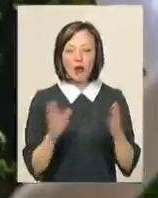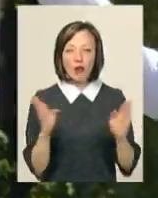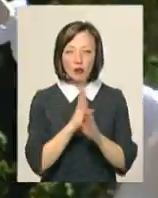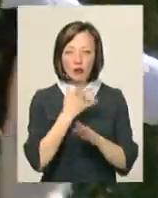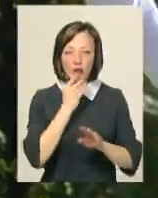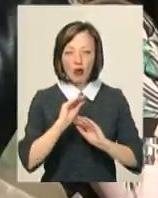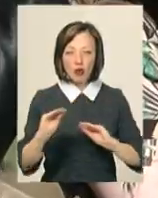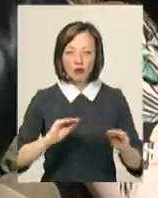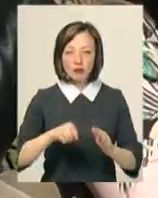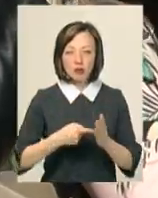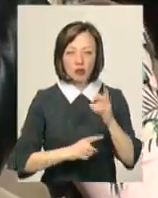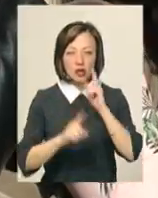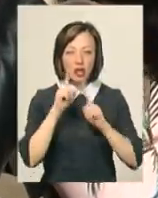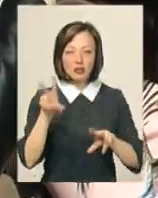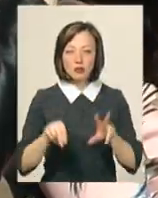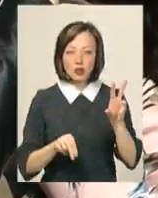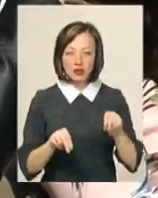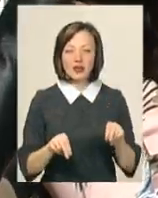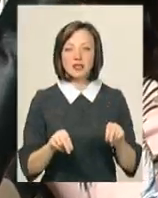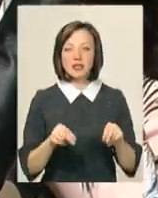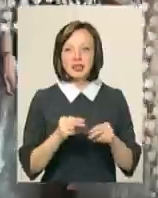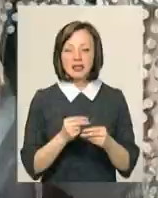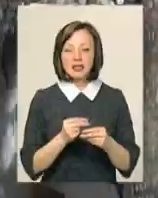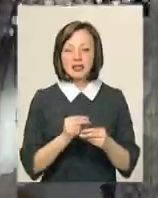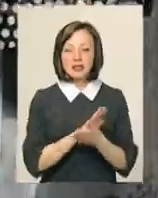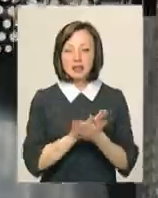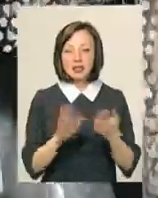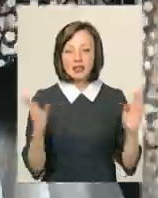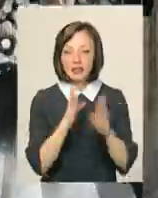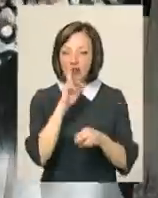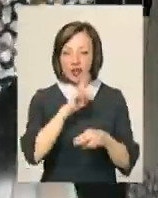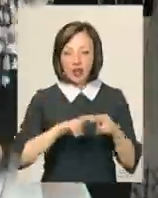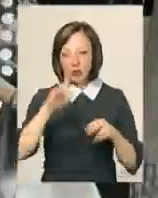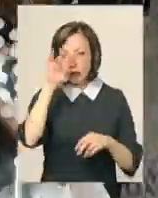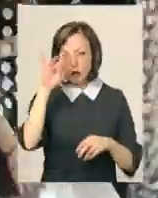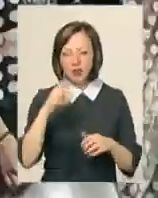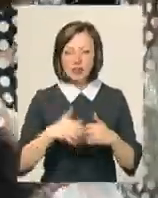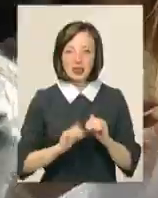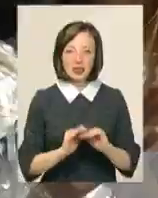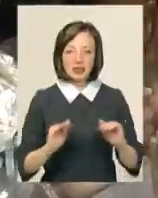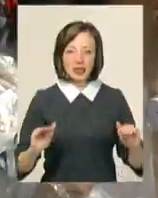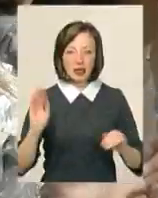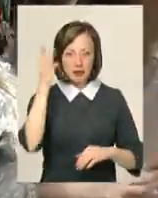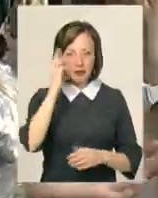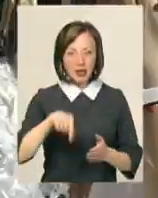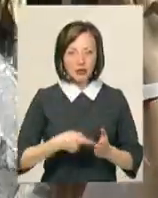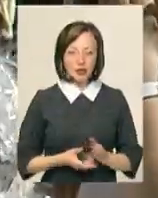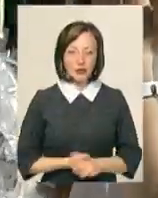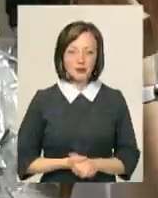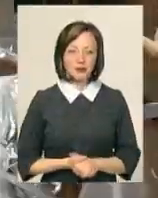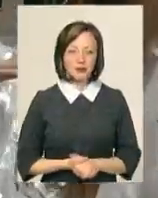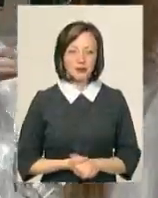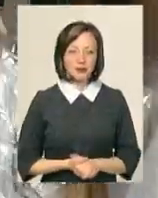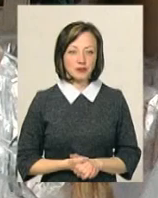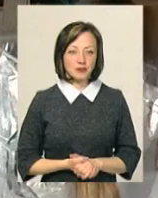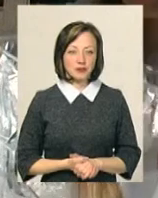благоустрою Хмельницької міської ради сподіваються, що свіжий вітер не втратить популярності серед хмельницьких школярів. Наталія Сідова, Дем'ян Цегольник – Новини